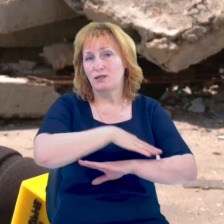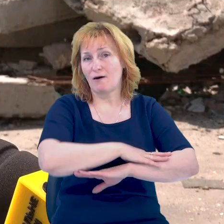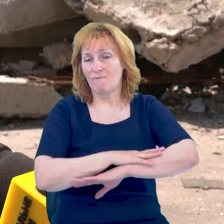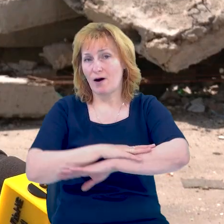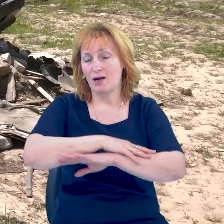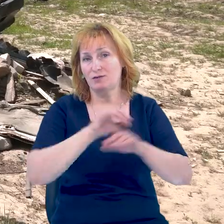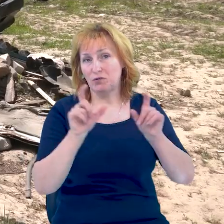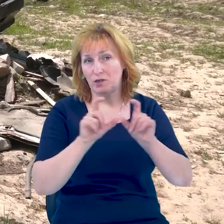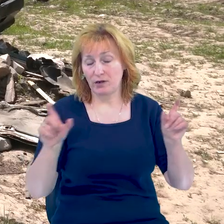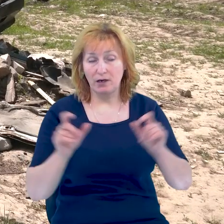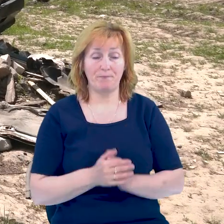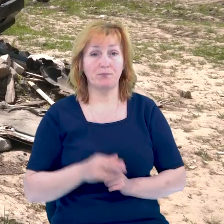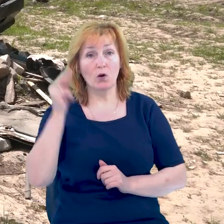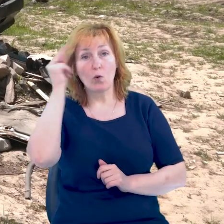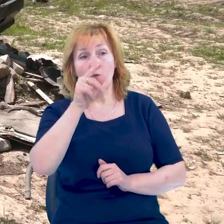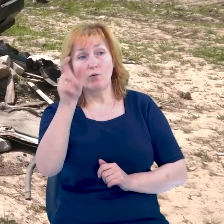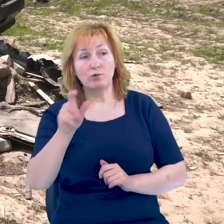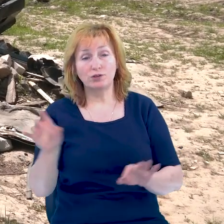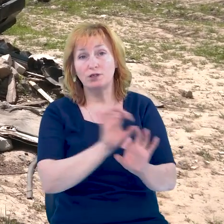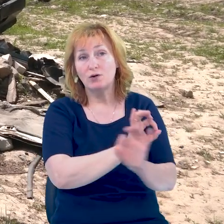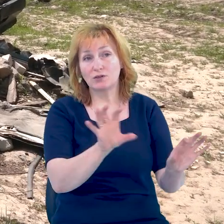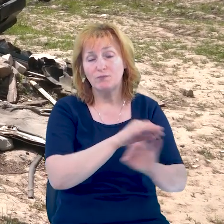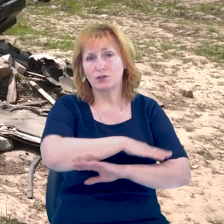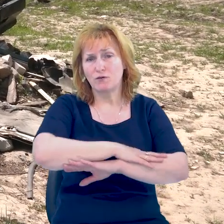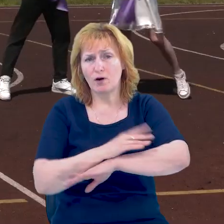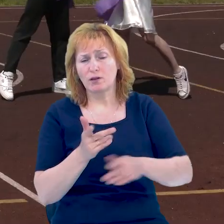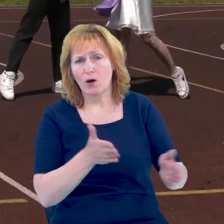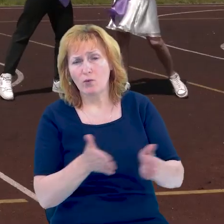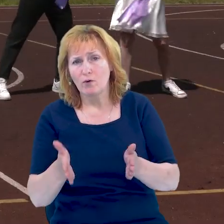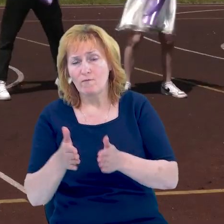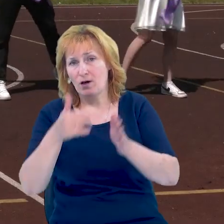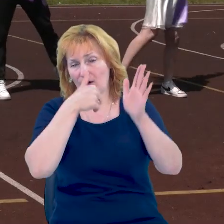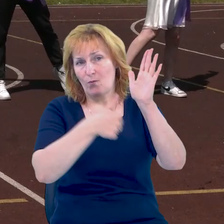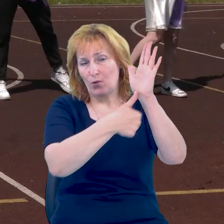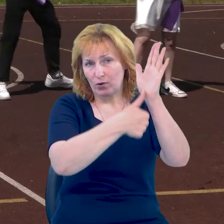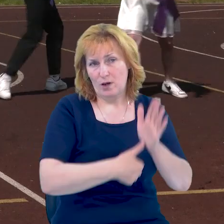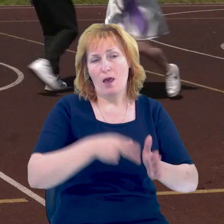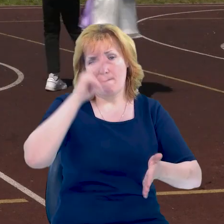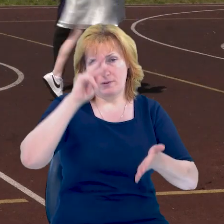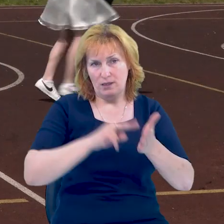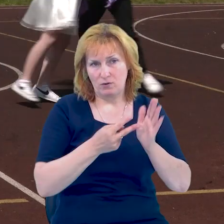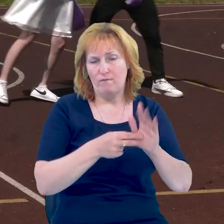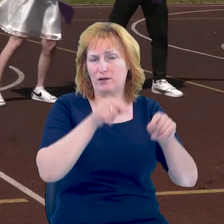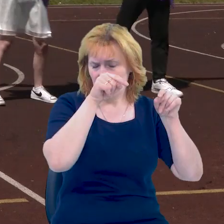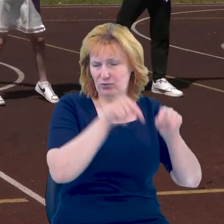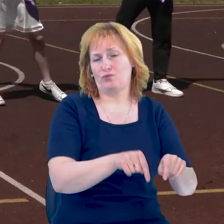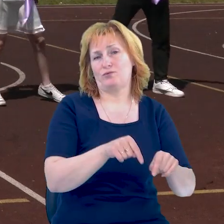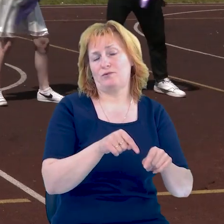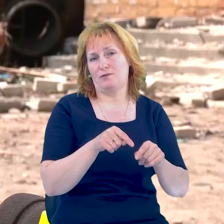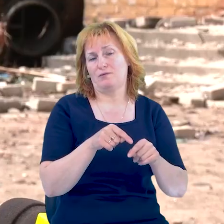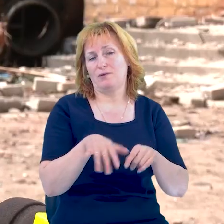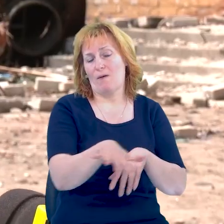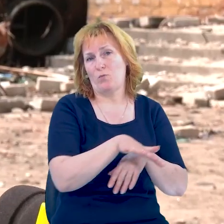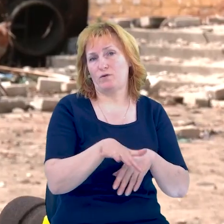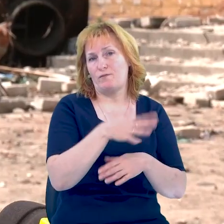шкільний останній. Учні розповідають, вальс вони готували близько пів року і танцюють його там, де планували – на подвір'ї своєї